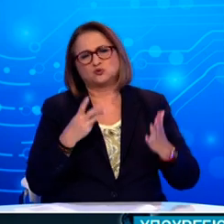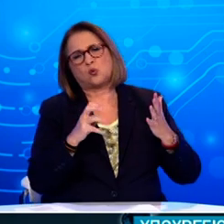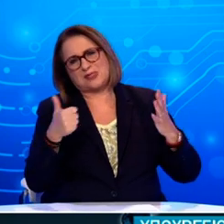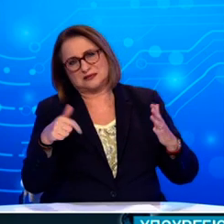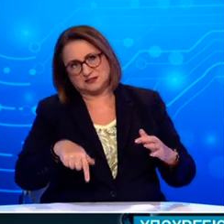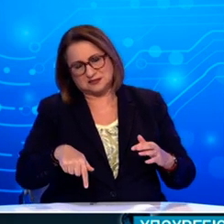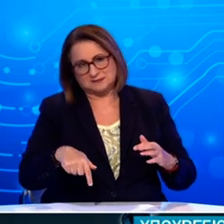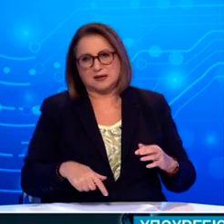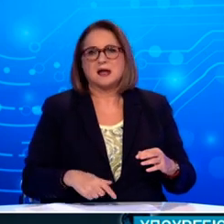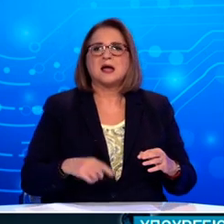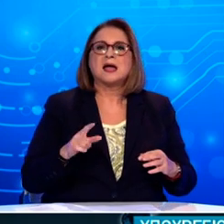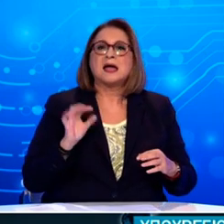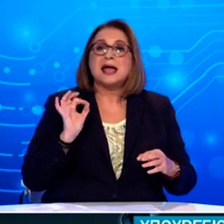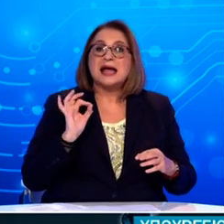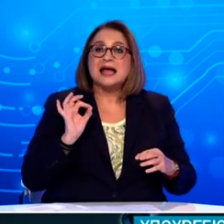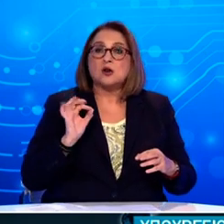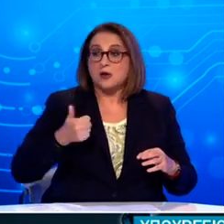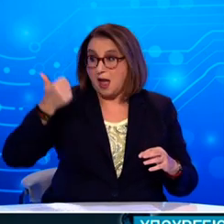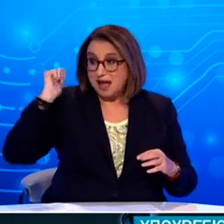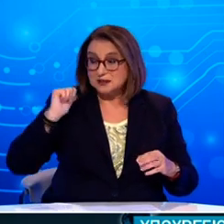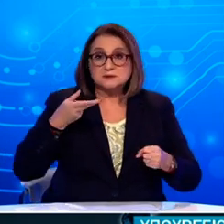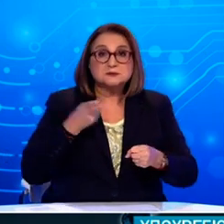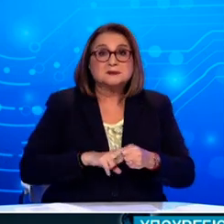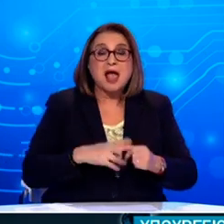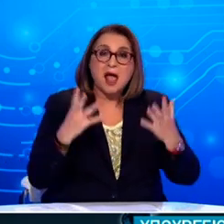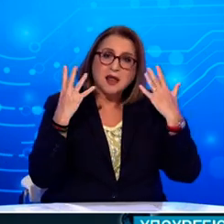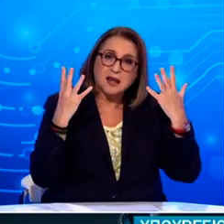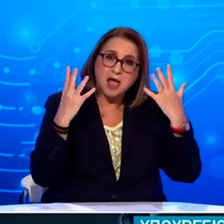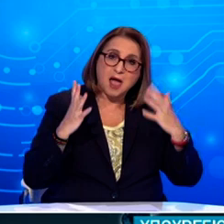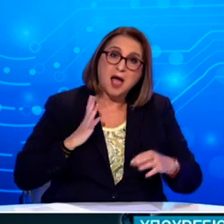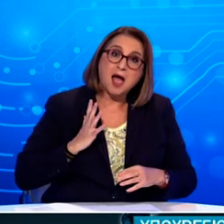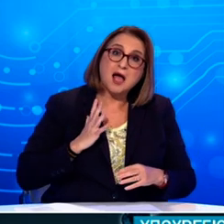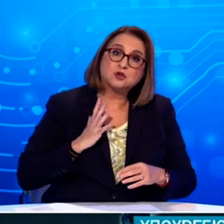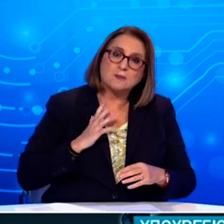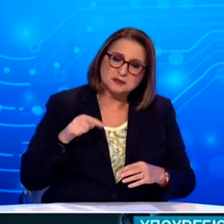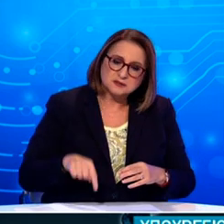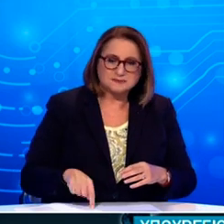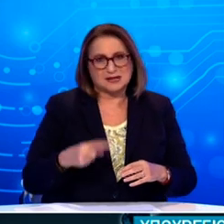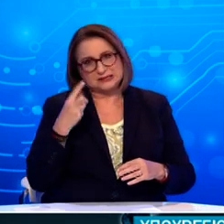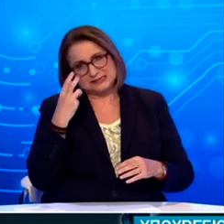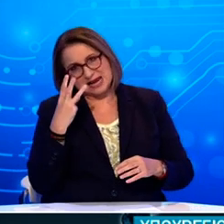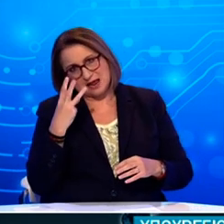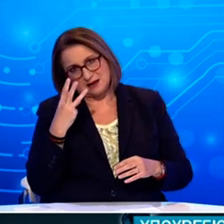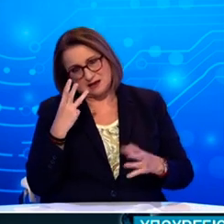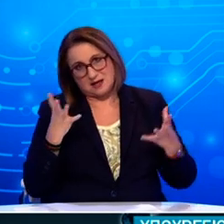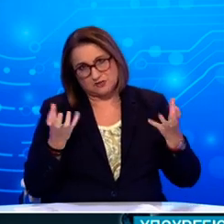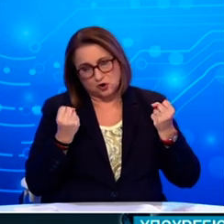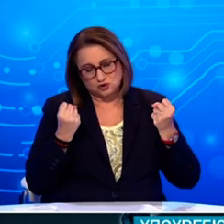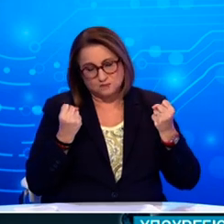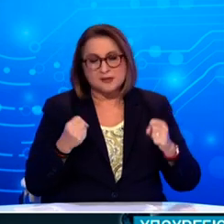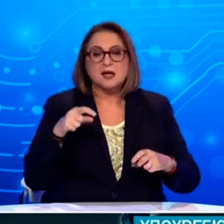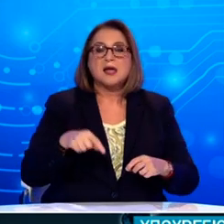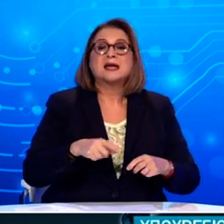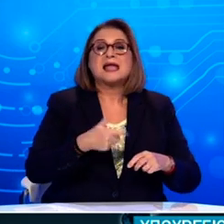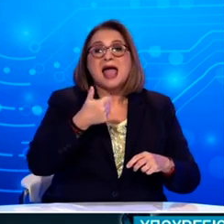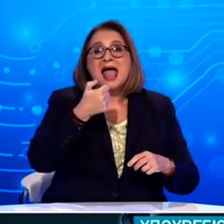ένα ημέρα, όχι σήμερα. Χαρακτηριστικά χθες καταγράφηκαν 9 θάνατοι. Ενώ οι ασθενείς που χρειάζονται μηχανική υποστήριξη παραμένουν σε επίπεδα υψηλότερα από